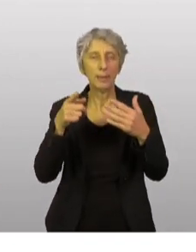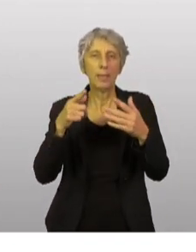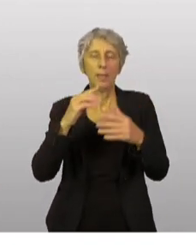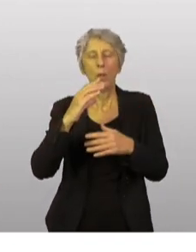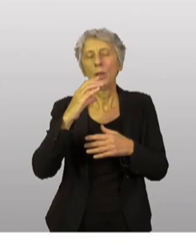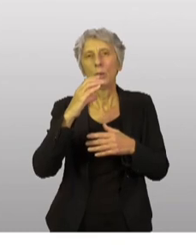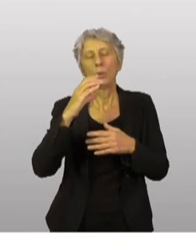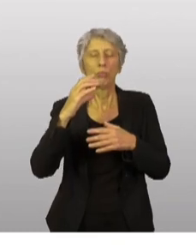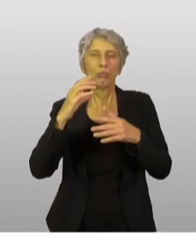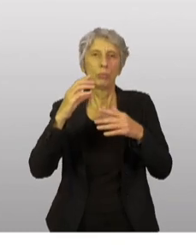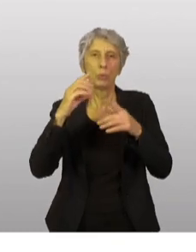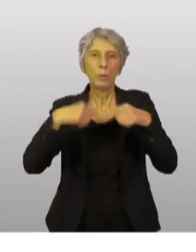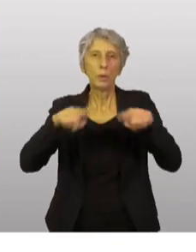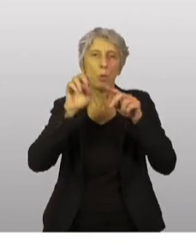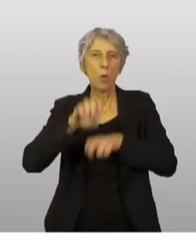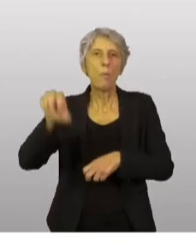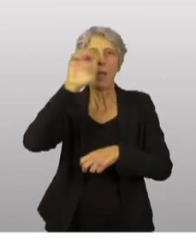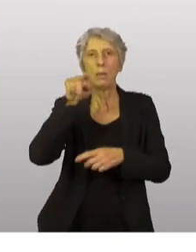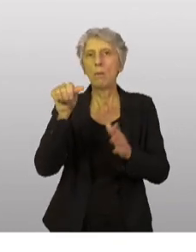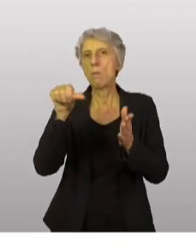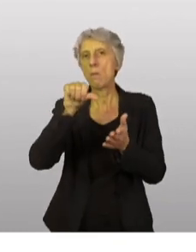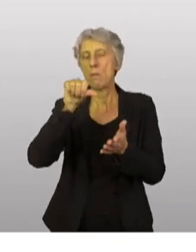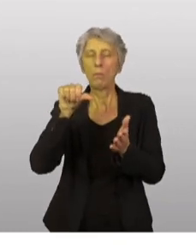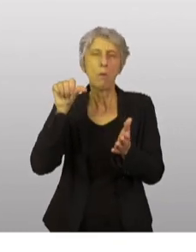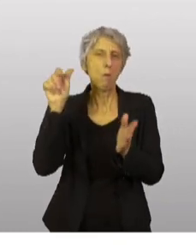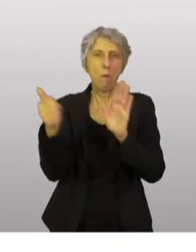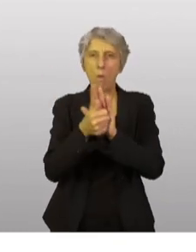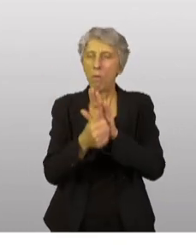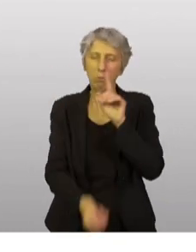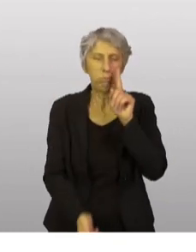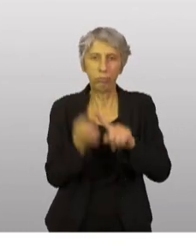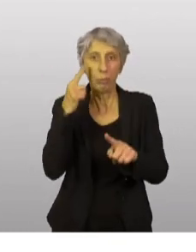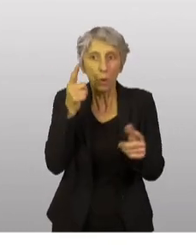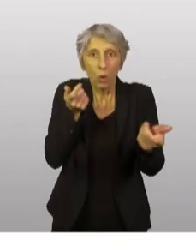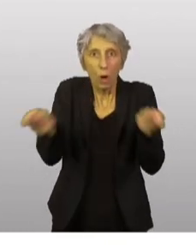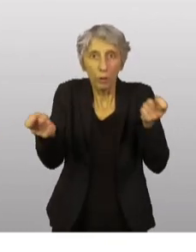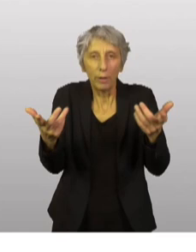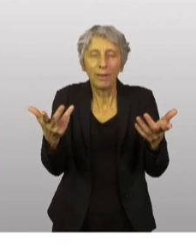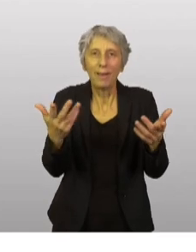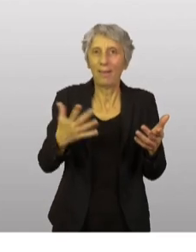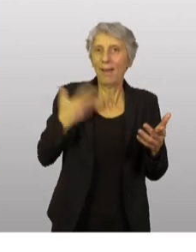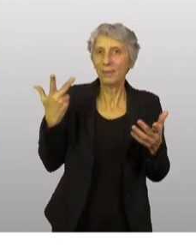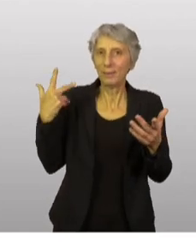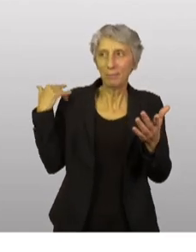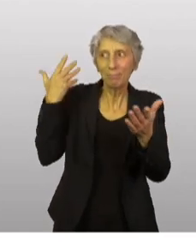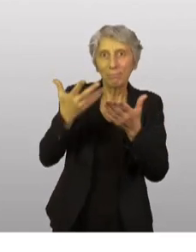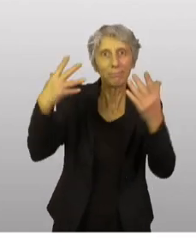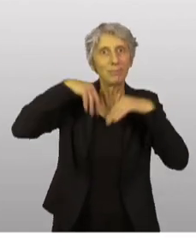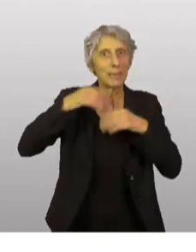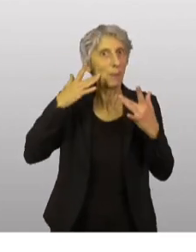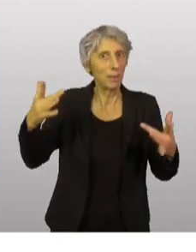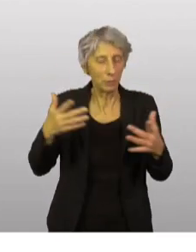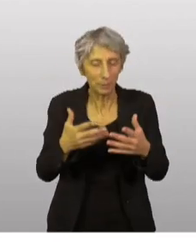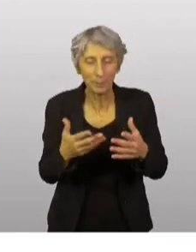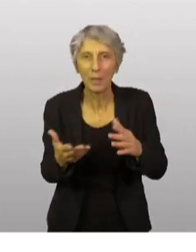Commission européenne du rôle central qu'elle va jouer dans la coordination de l'aide, grâce à l'expérience acquise par le mécanisme européen. Mais nous allons